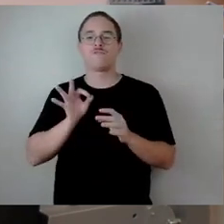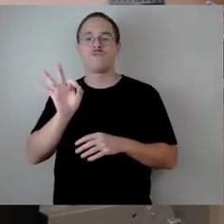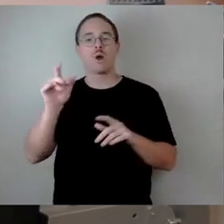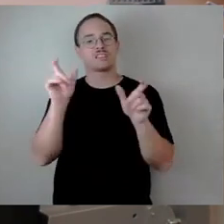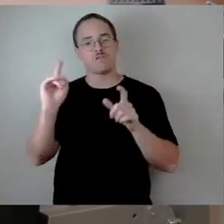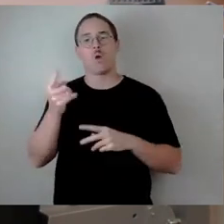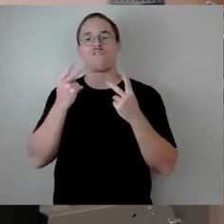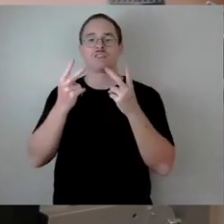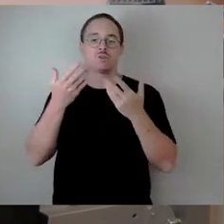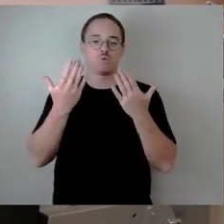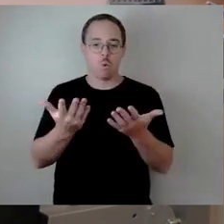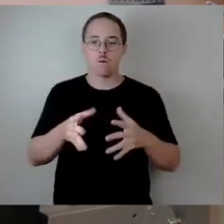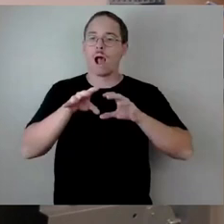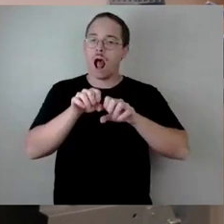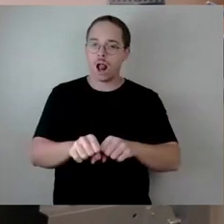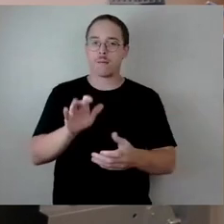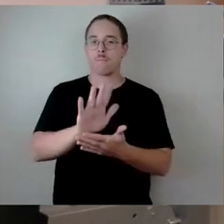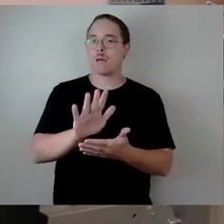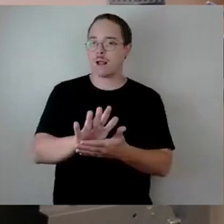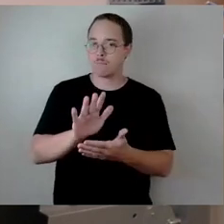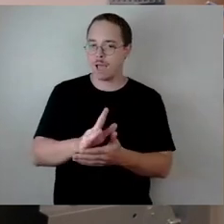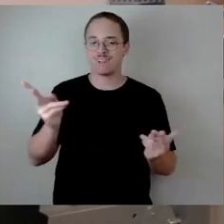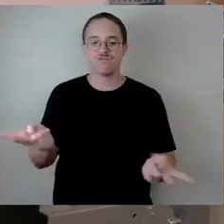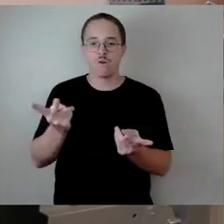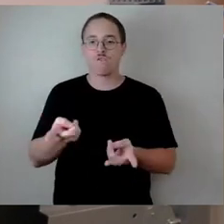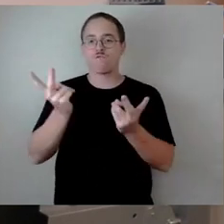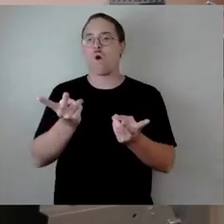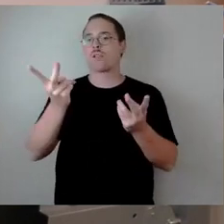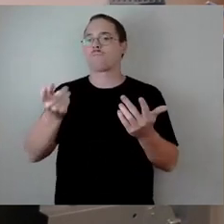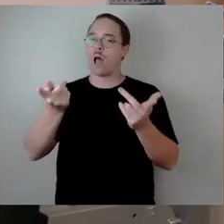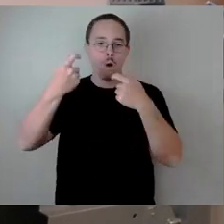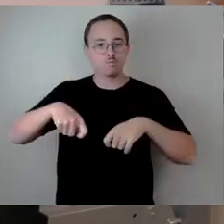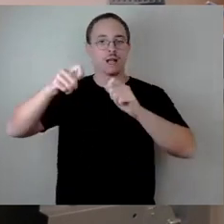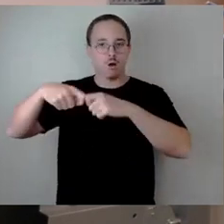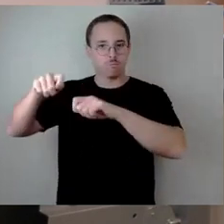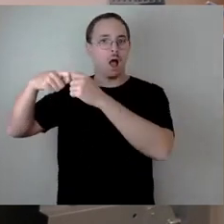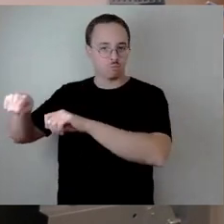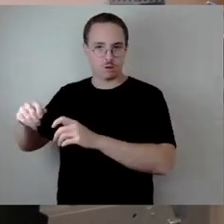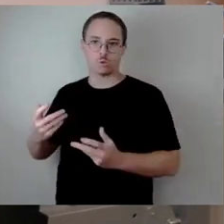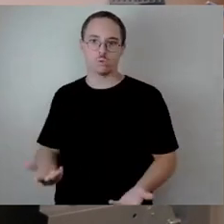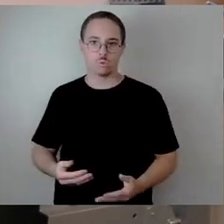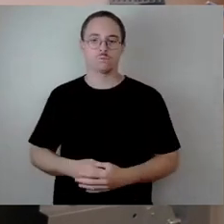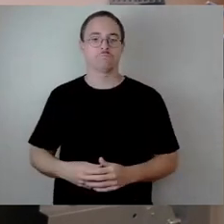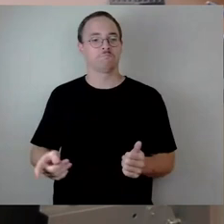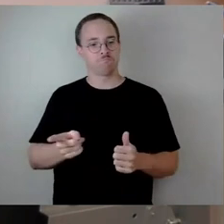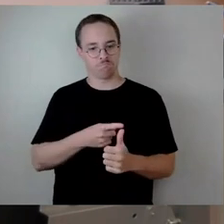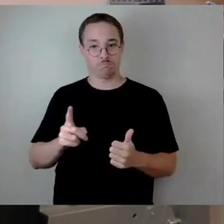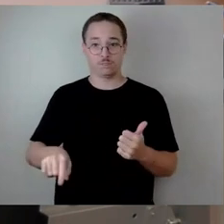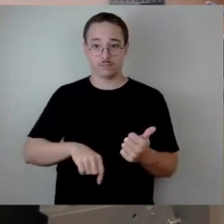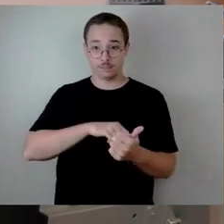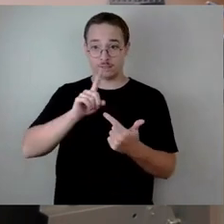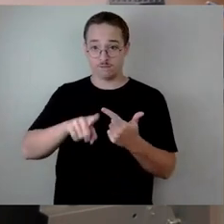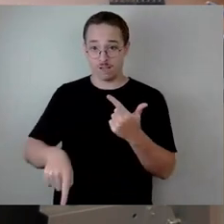und wo es vielleicht möglich ist, auch noch auszubauen. Was ist das eine? Das andere ist eben, dass